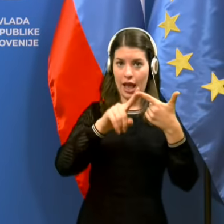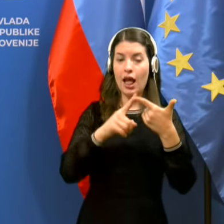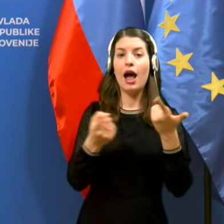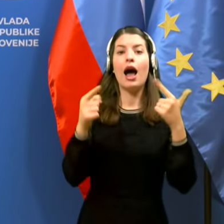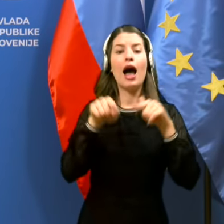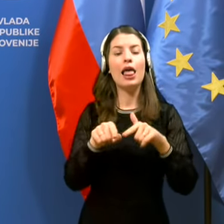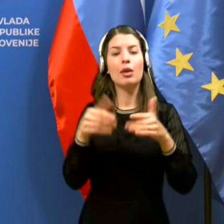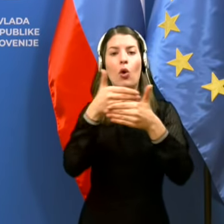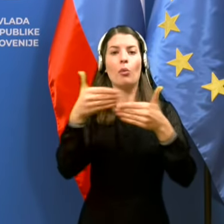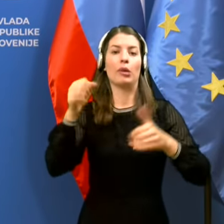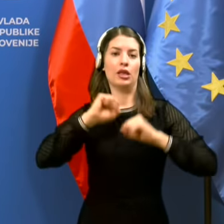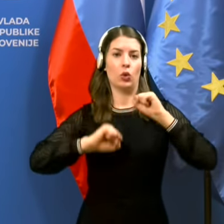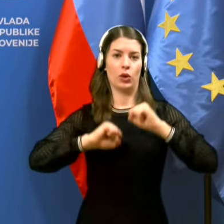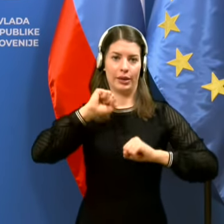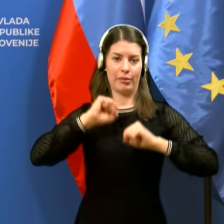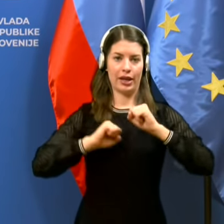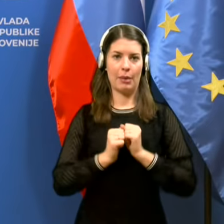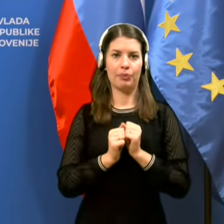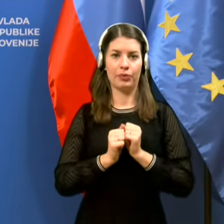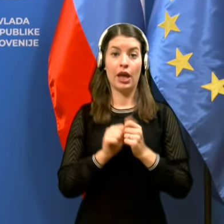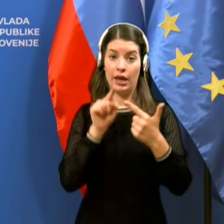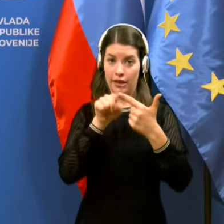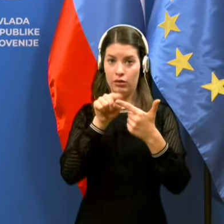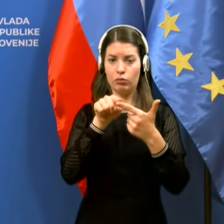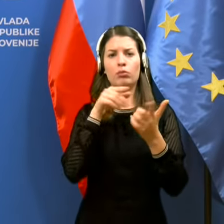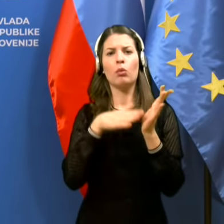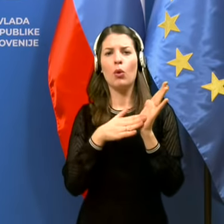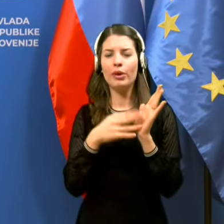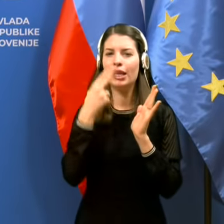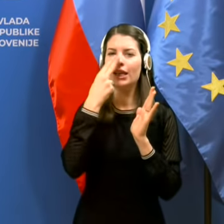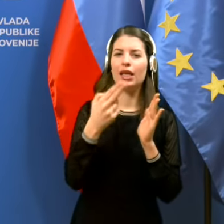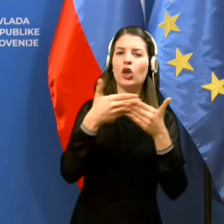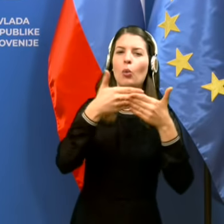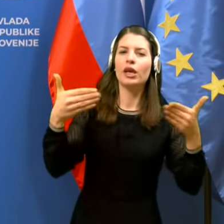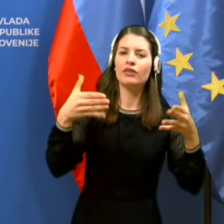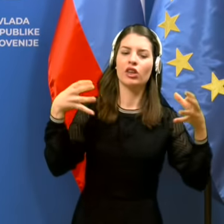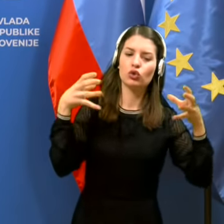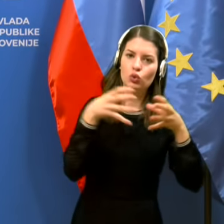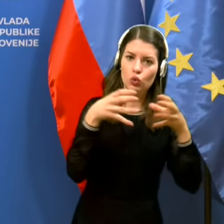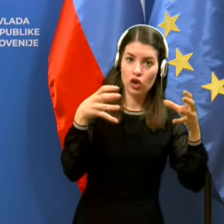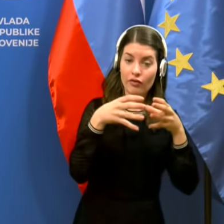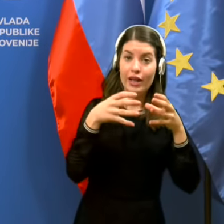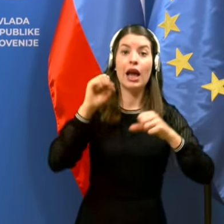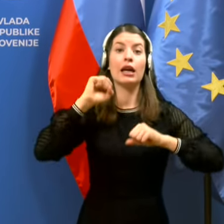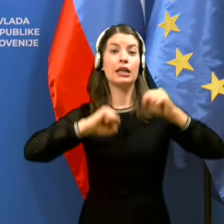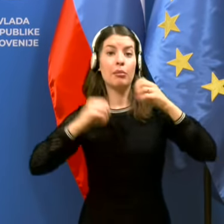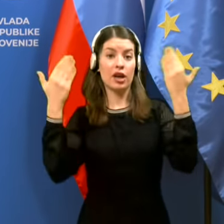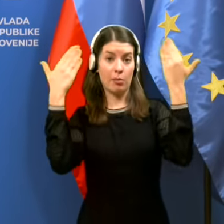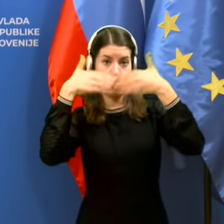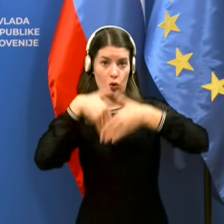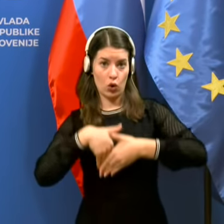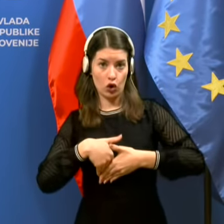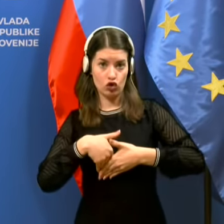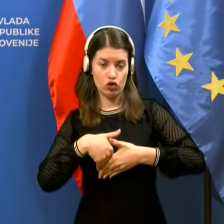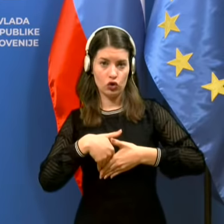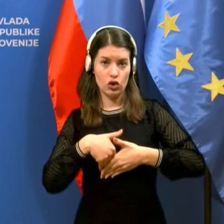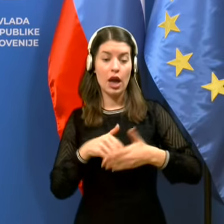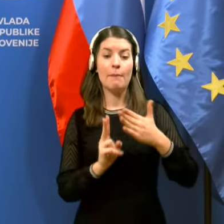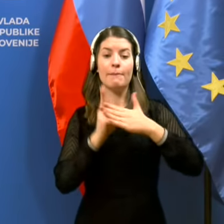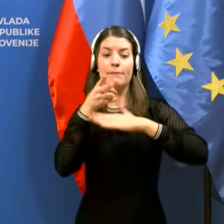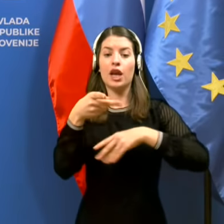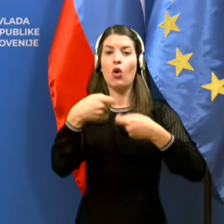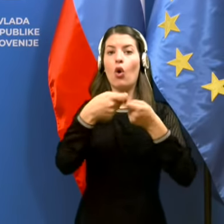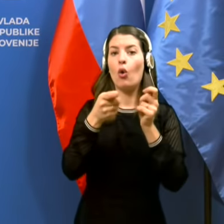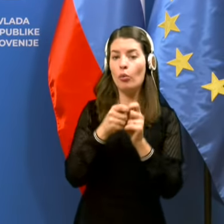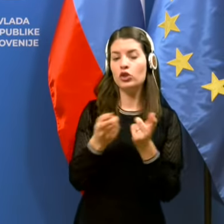odloka v umejitvi gibanja, ta pa govori o glede umejitve združevanja, gibanja v nočnem času, prehajanja občin